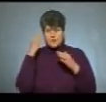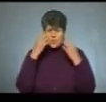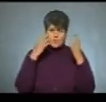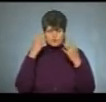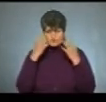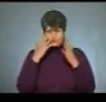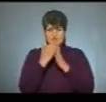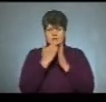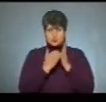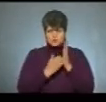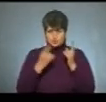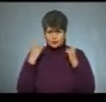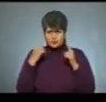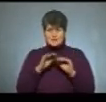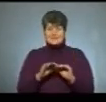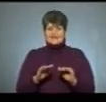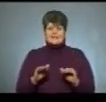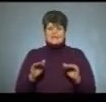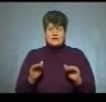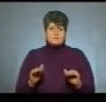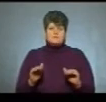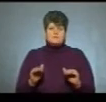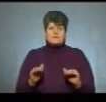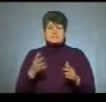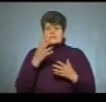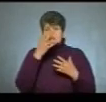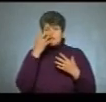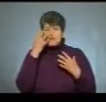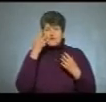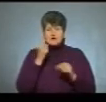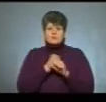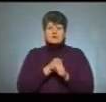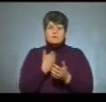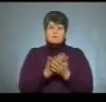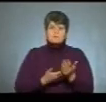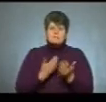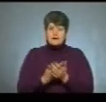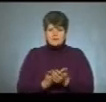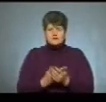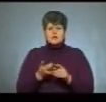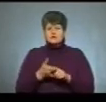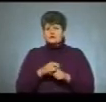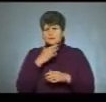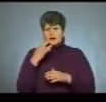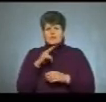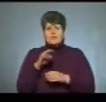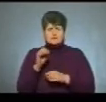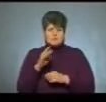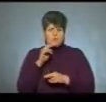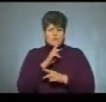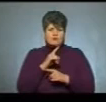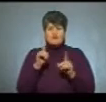твору. Тобто діти забувають наводити приклади. Дуже багато лексичних помилок. У